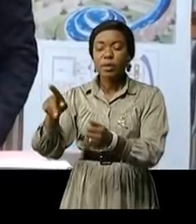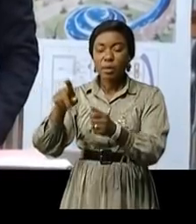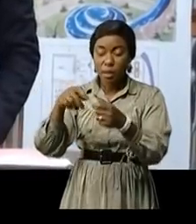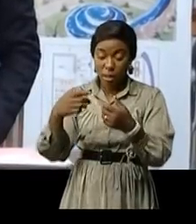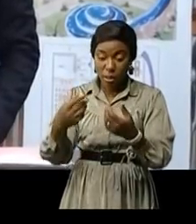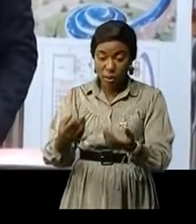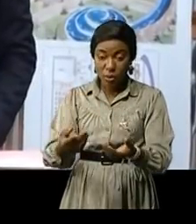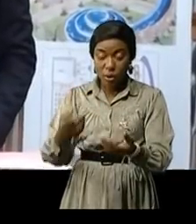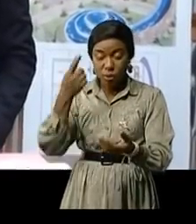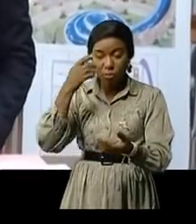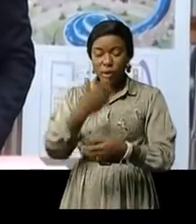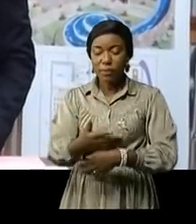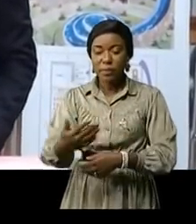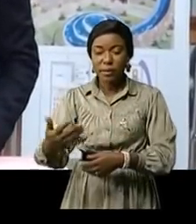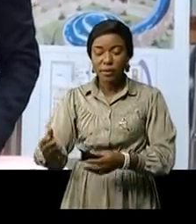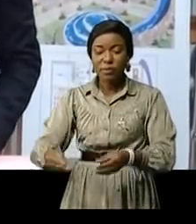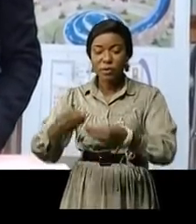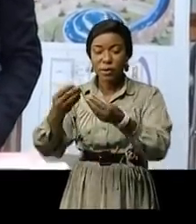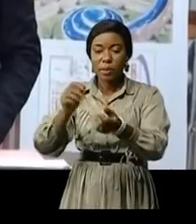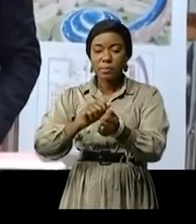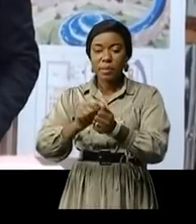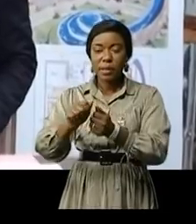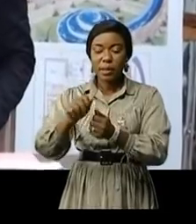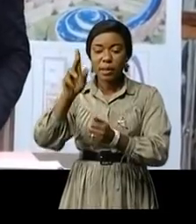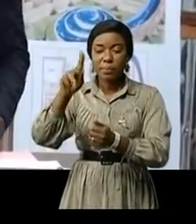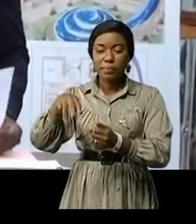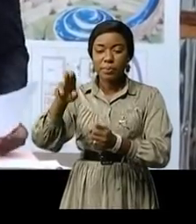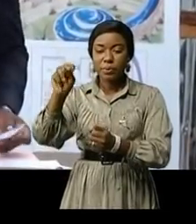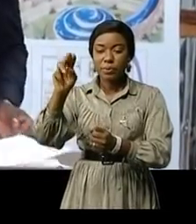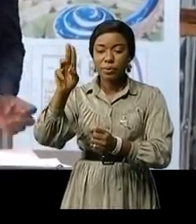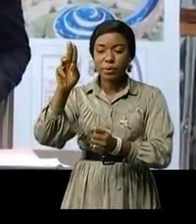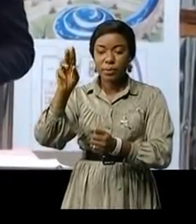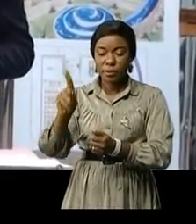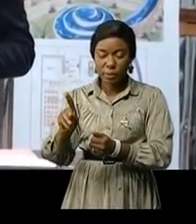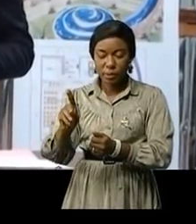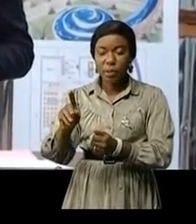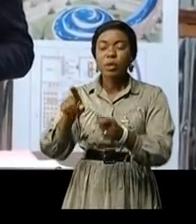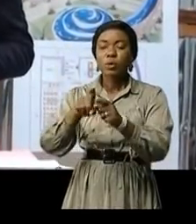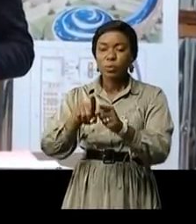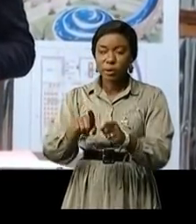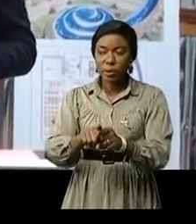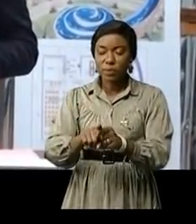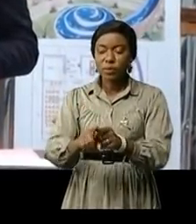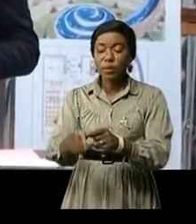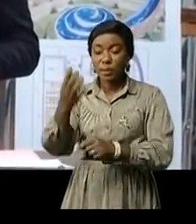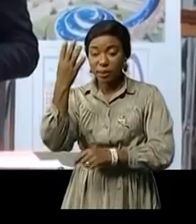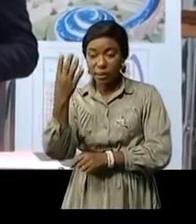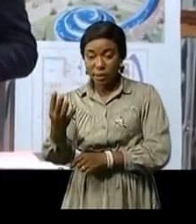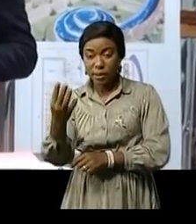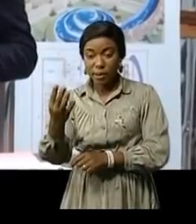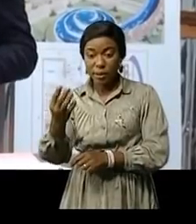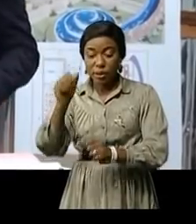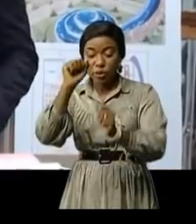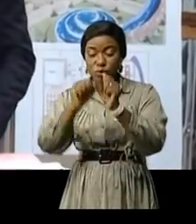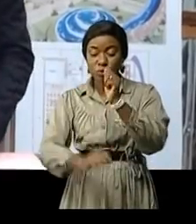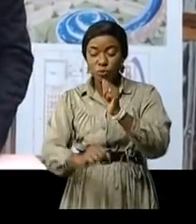d'équipements par l'INPP par l'INPP parmi les quatre pays de la sous-région